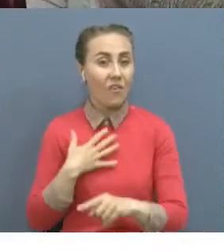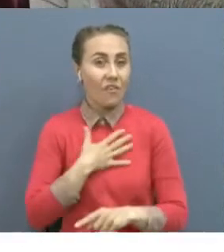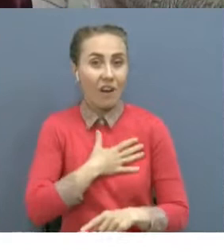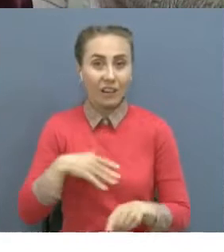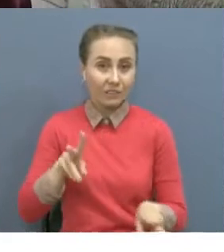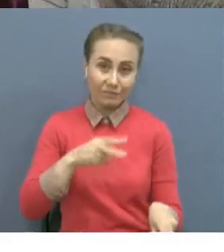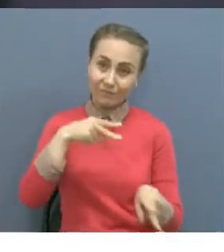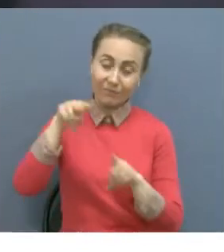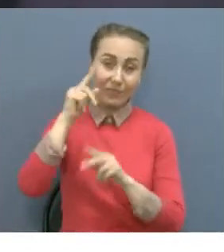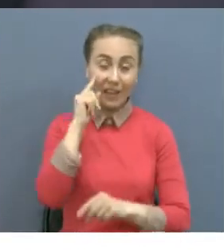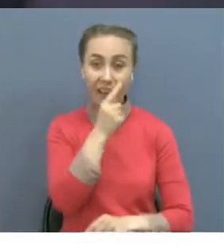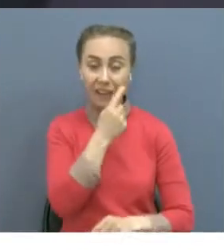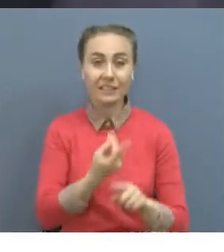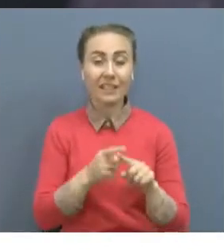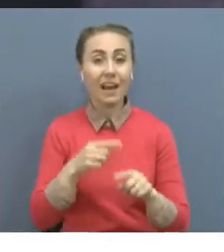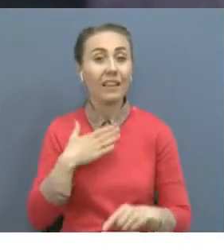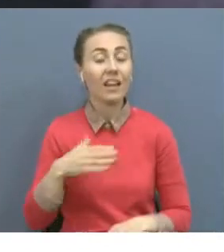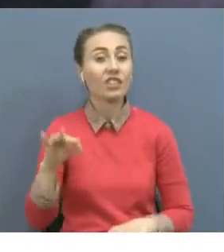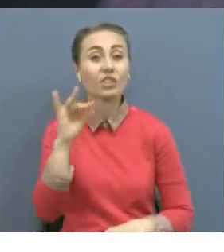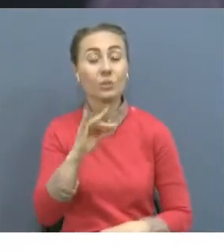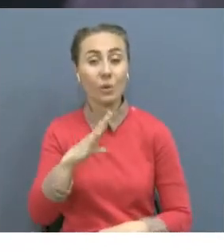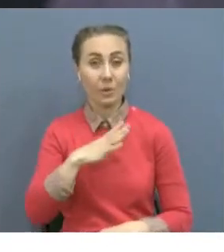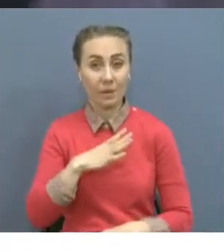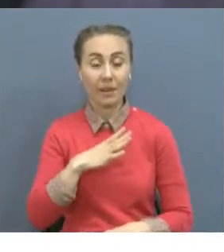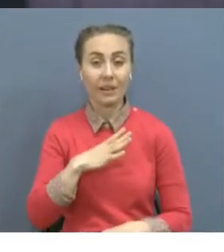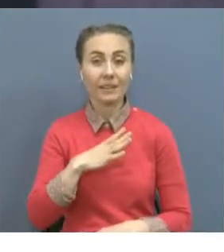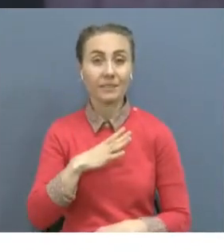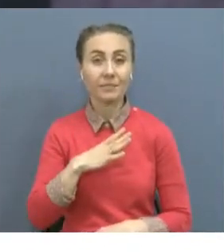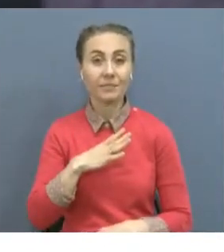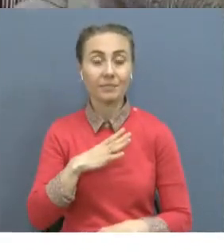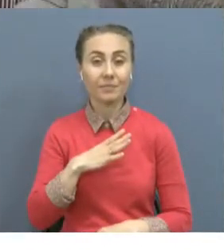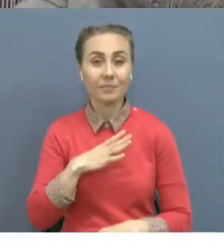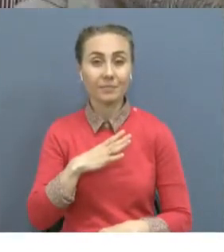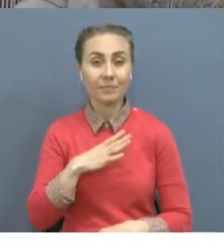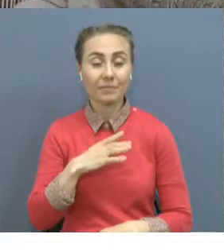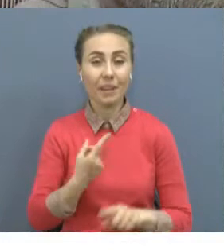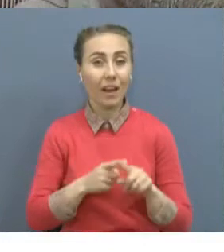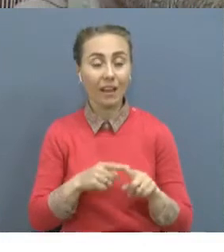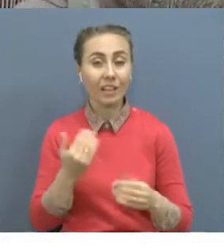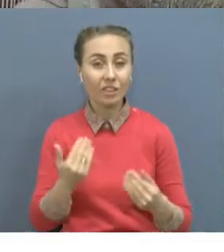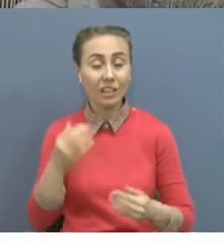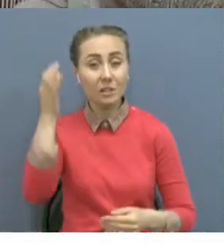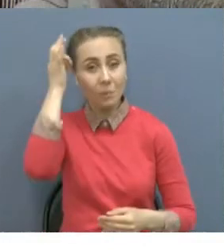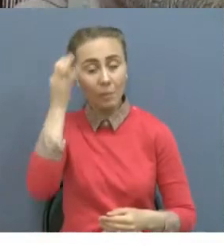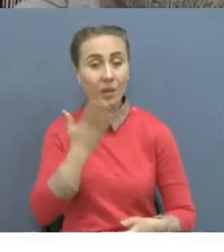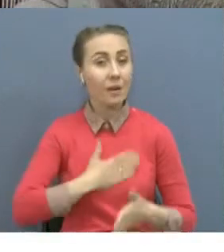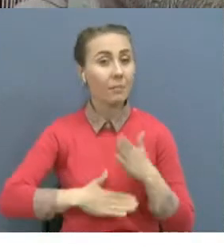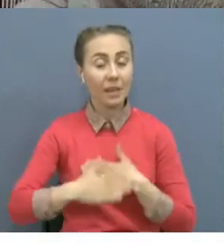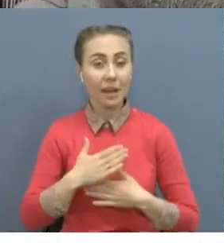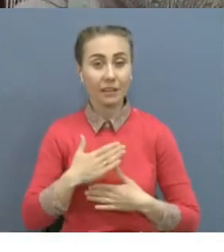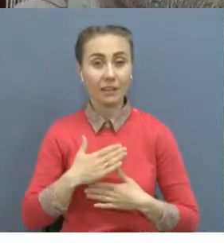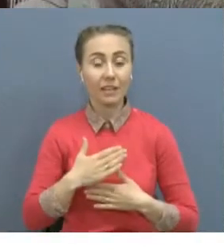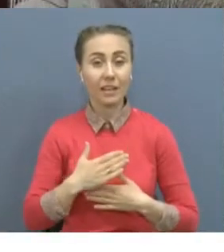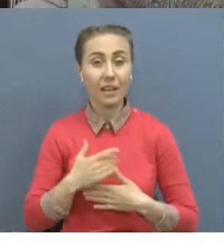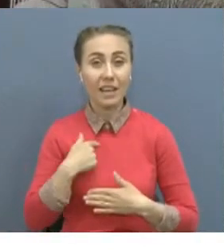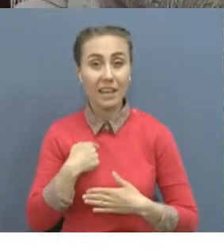Сөп қады. Біре ұшығас, біре ұрыс. Бек өрі шықпады. Сөз мәттім, әға. Сөз